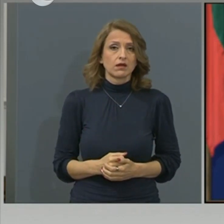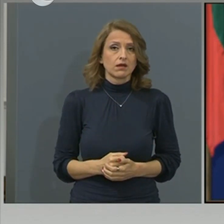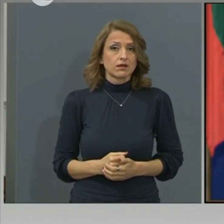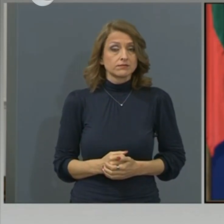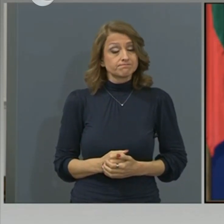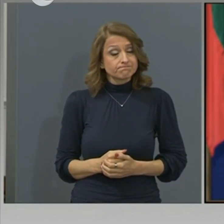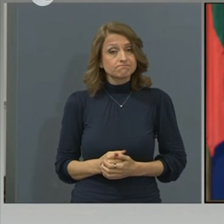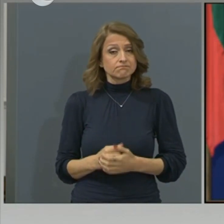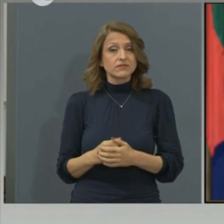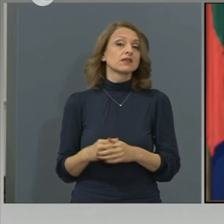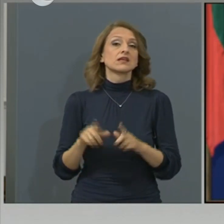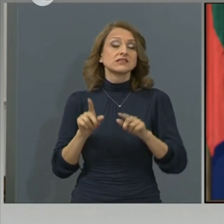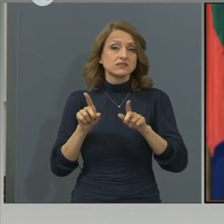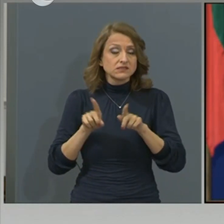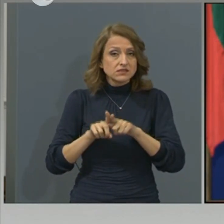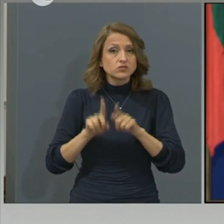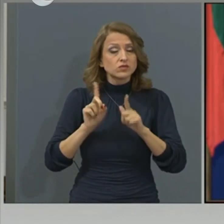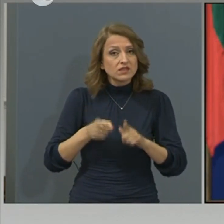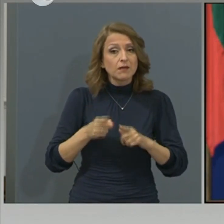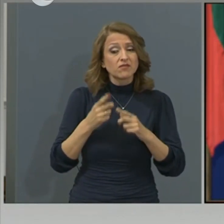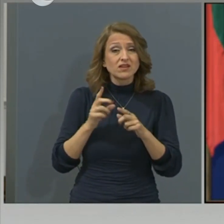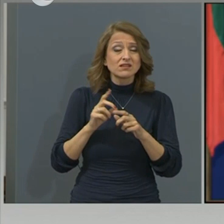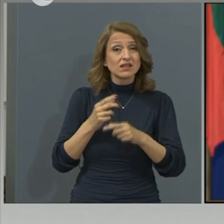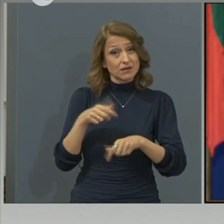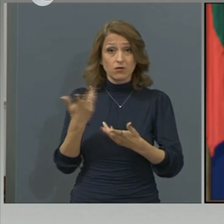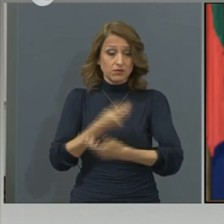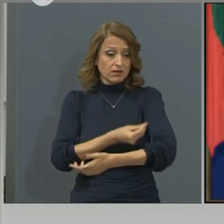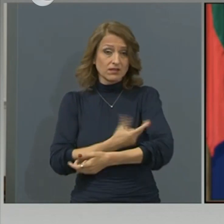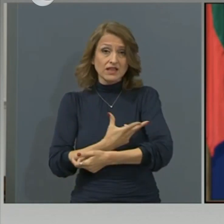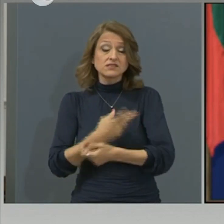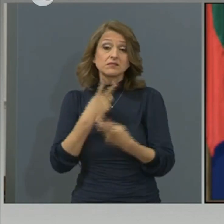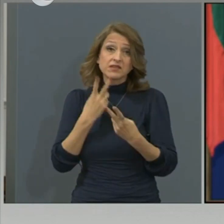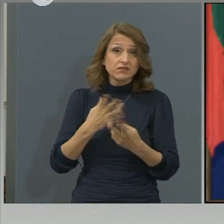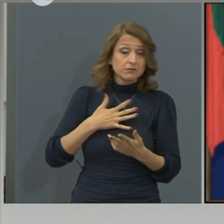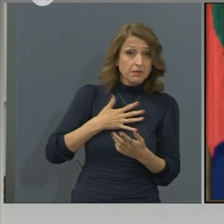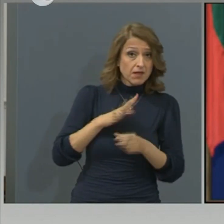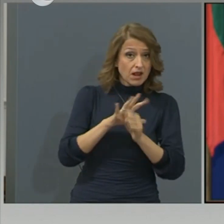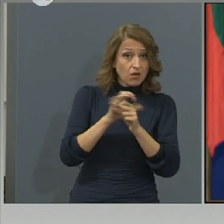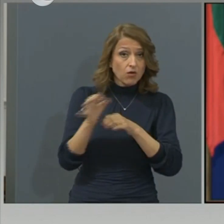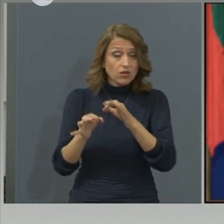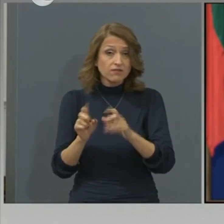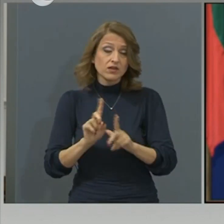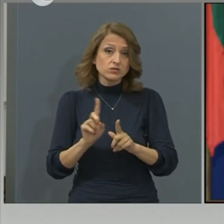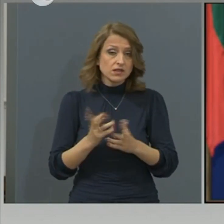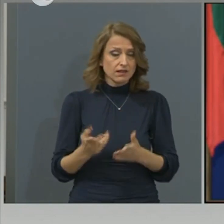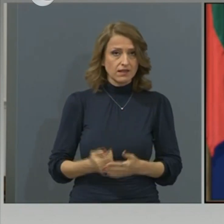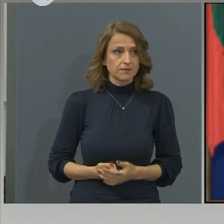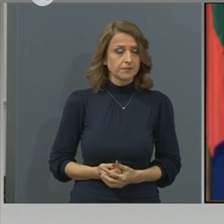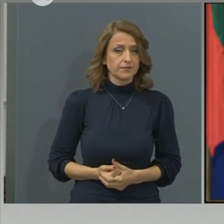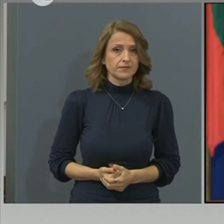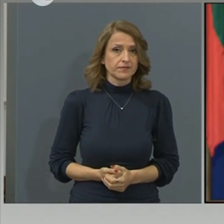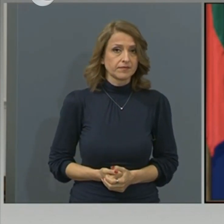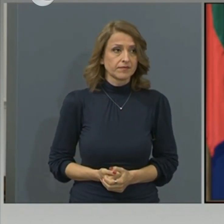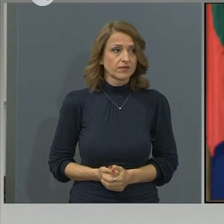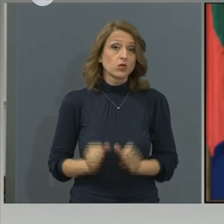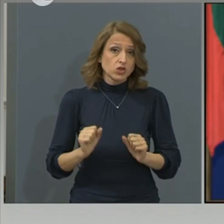което също трябва да се потвърди за коронавирус инфекция, ако има такава. Слушам ви за въпроси.